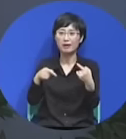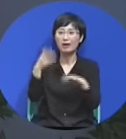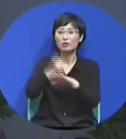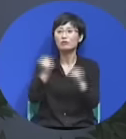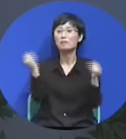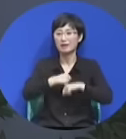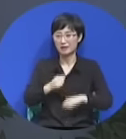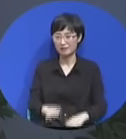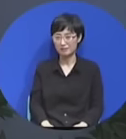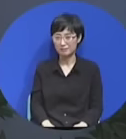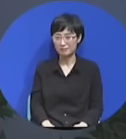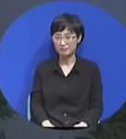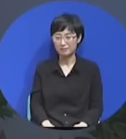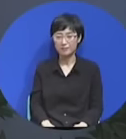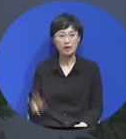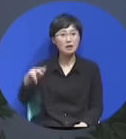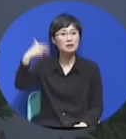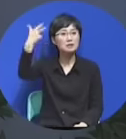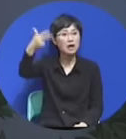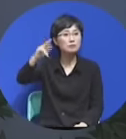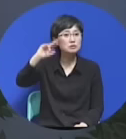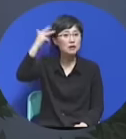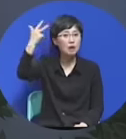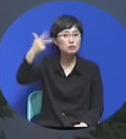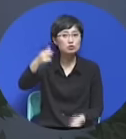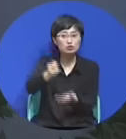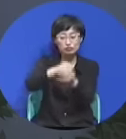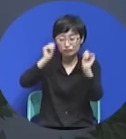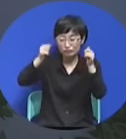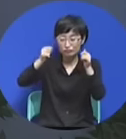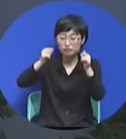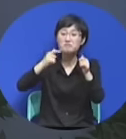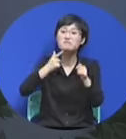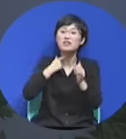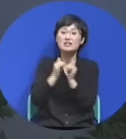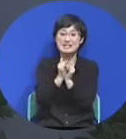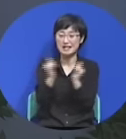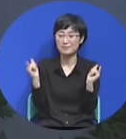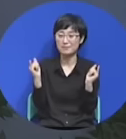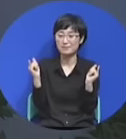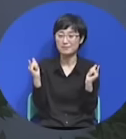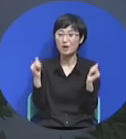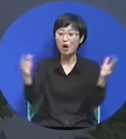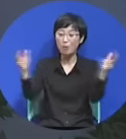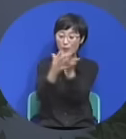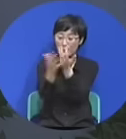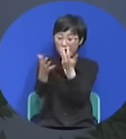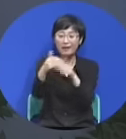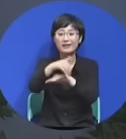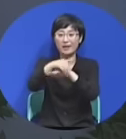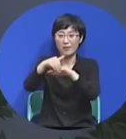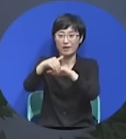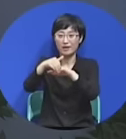다음주 무속인 술을 내잇는데 무속인들 알아야 됩니다 언제든지 귀신은 잘 잘 알아 알아 마치게 마치게 해놓고 해놓고 멸망시기 멸망시기 겁니다 겁니다